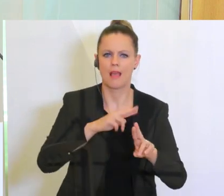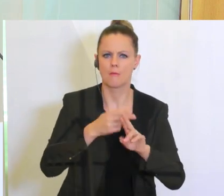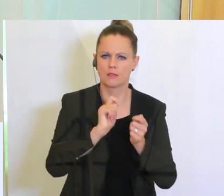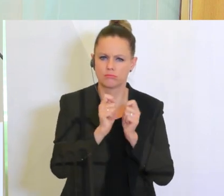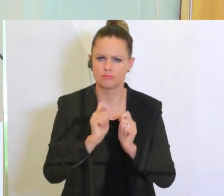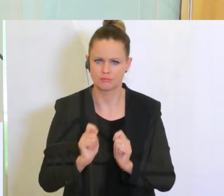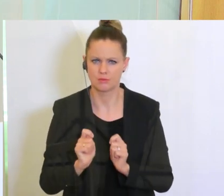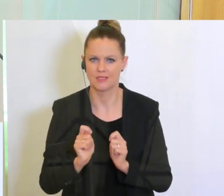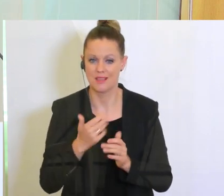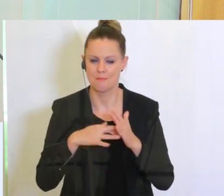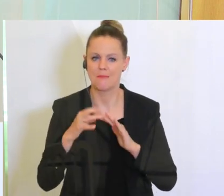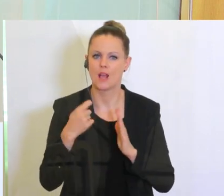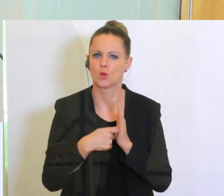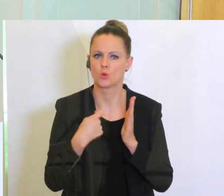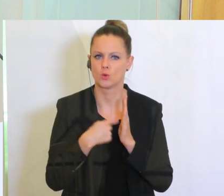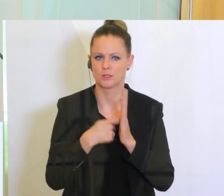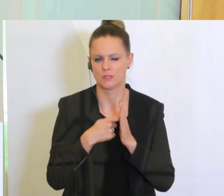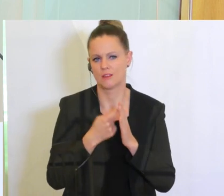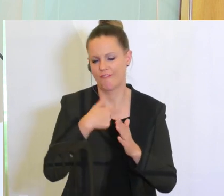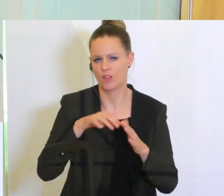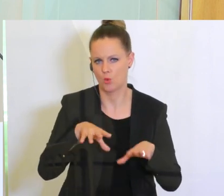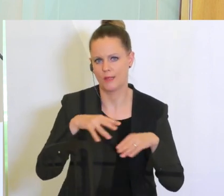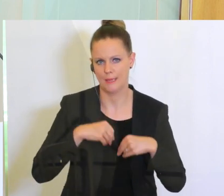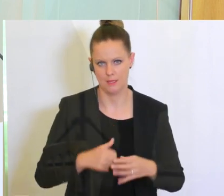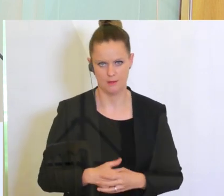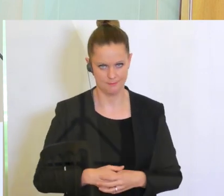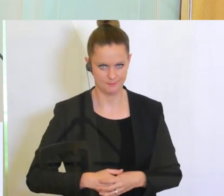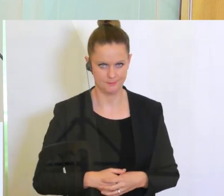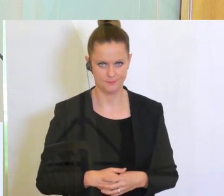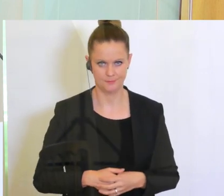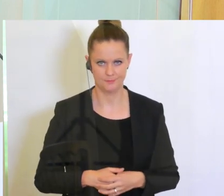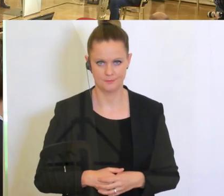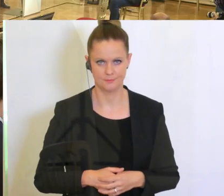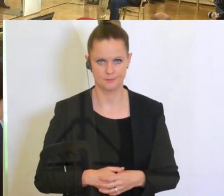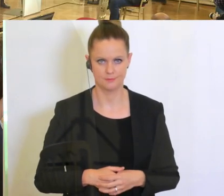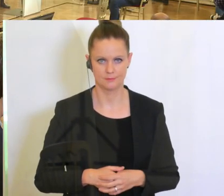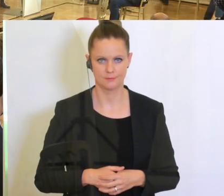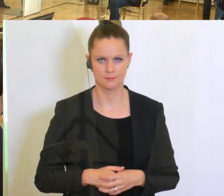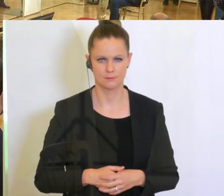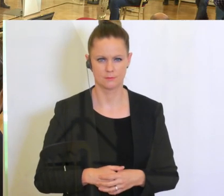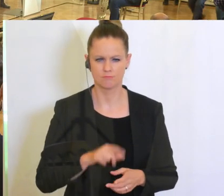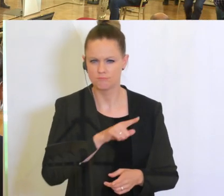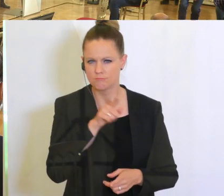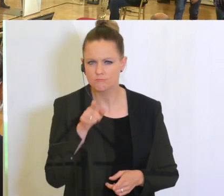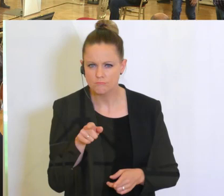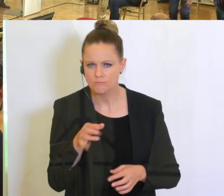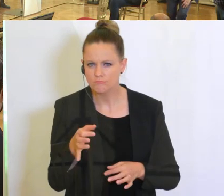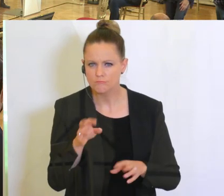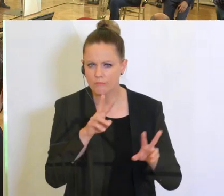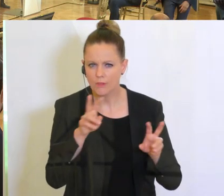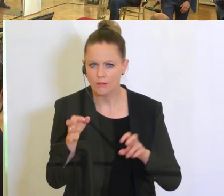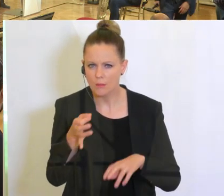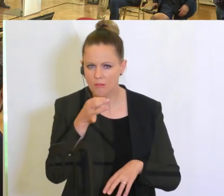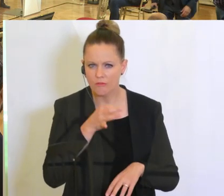Mehrkosten gedeckt sein werden. Dann war dort drüben eine Frage vom Herrn